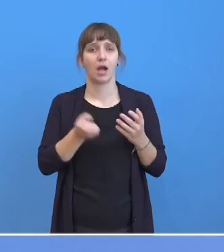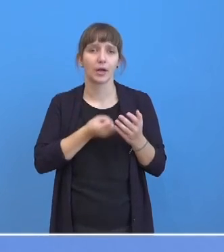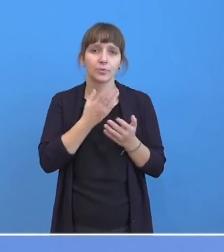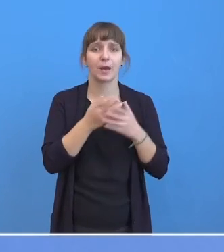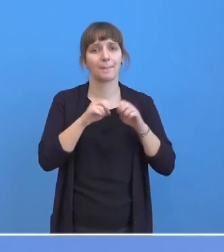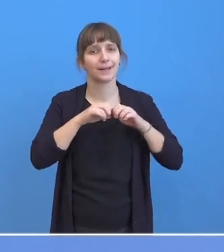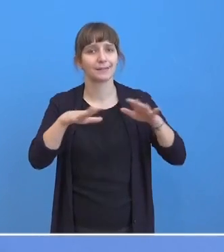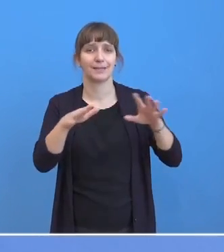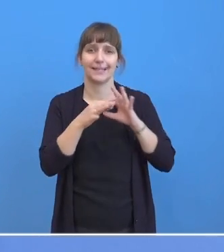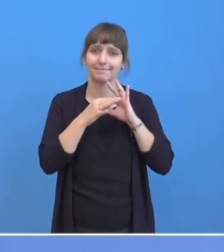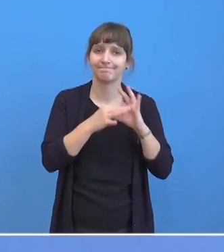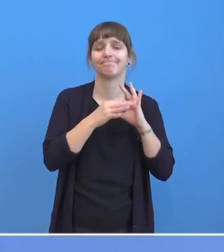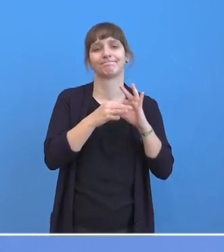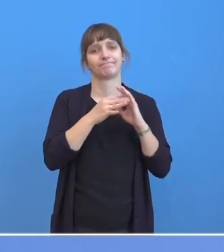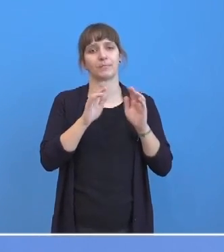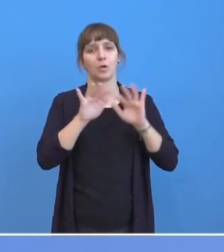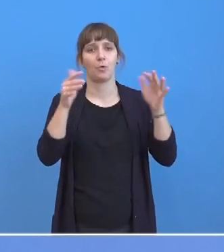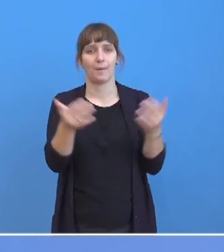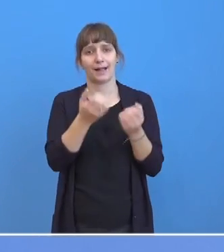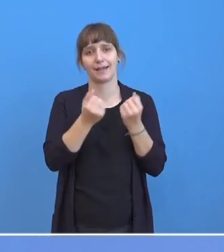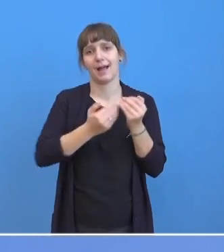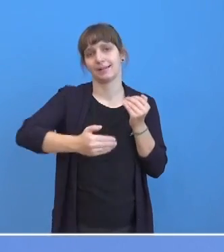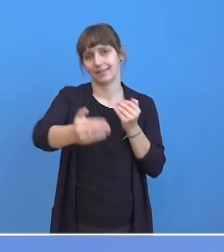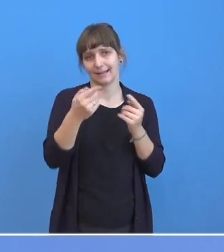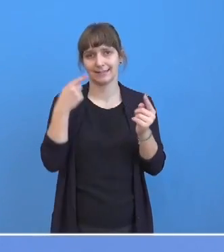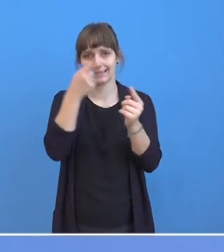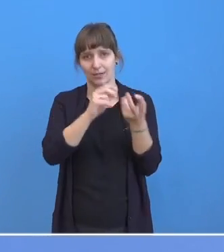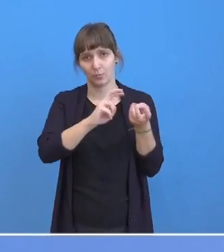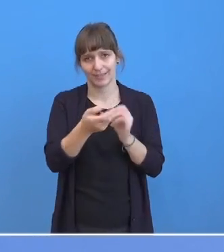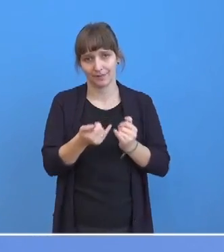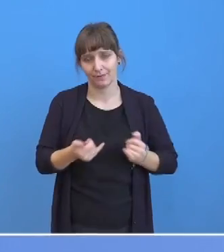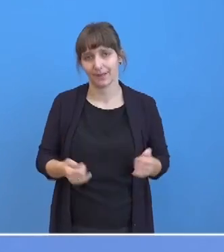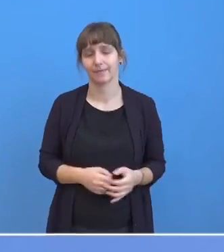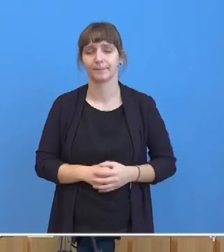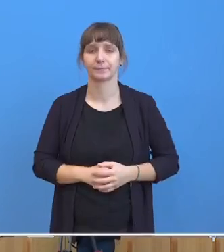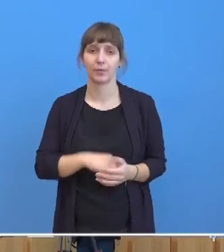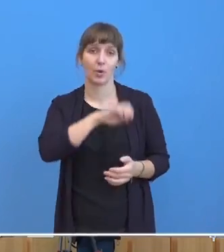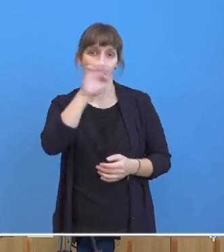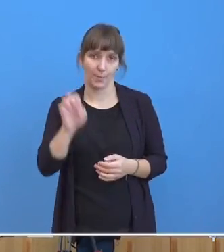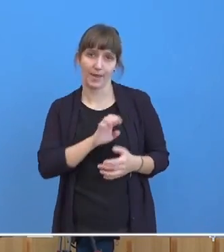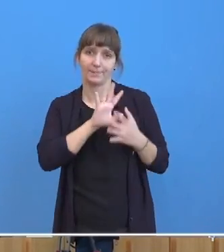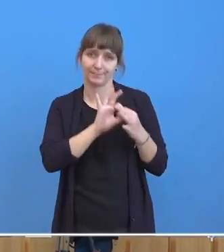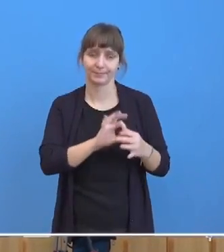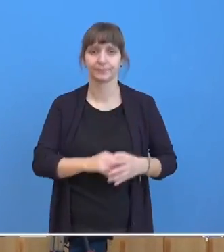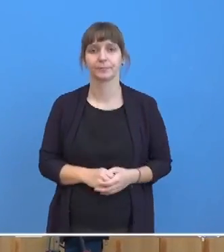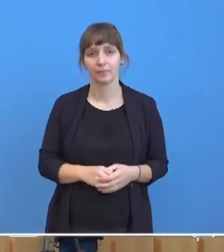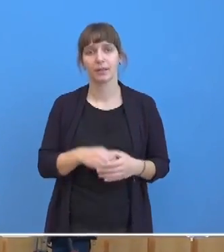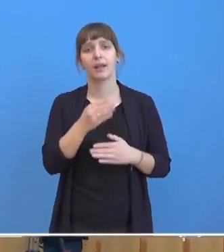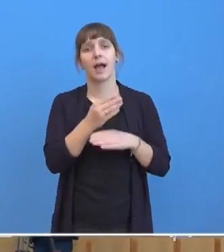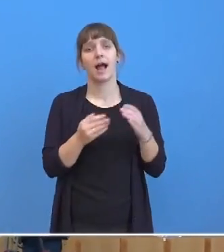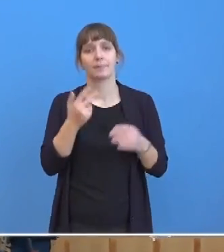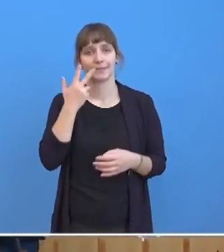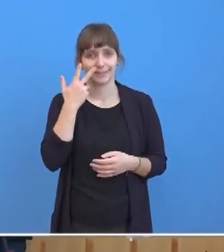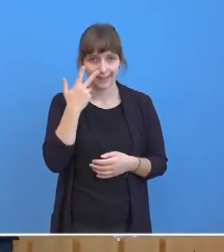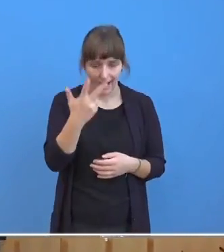auf die Umsetzung der globalen Nachhaltigkeitsziele in Deutschland und Europa eingehen. Um 14.30 Uhr nimmt die